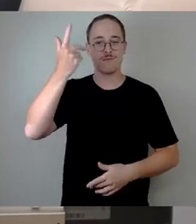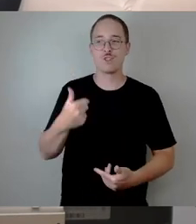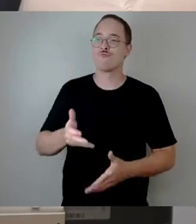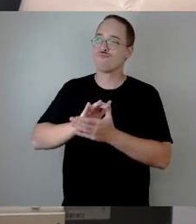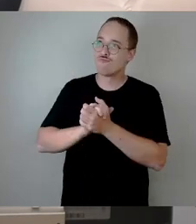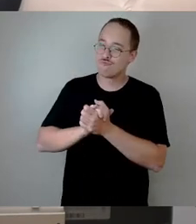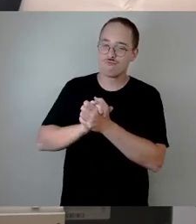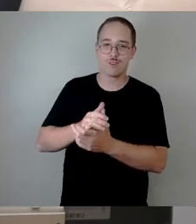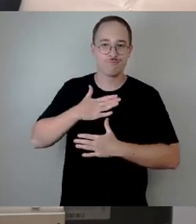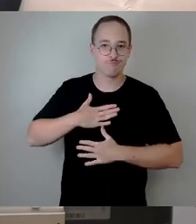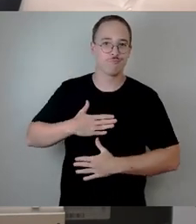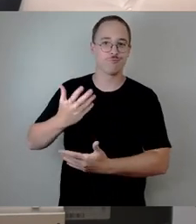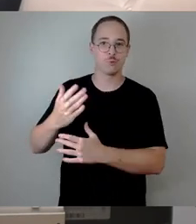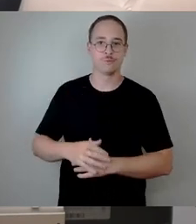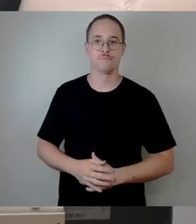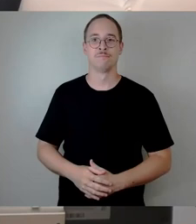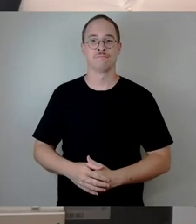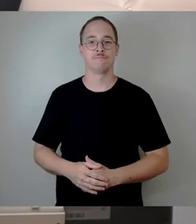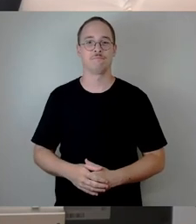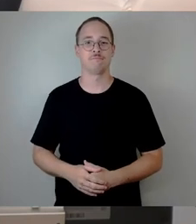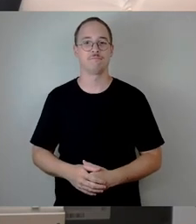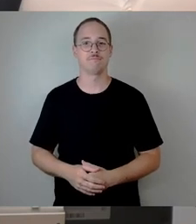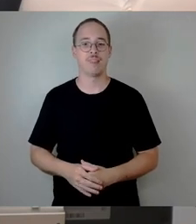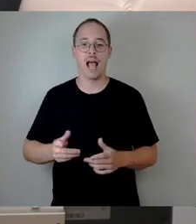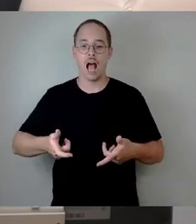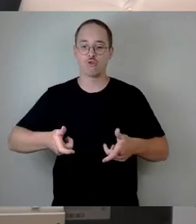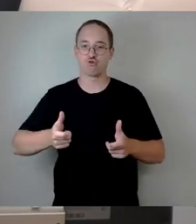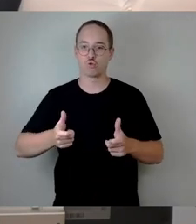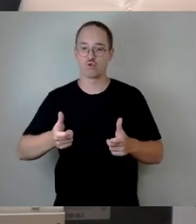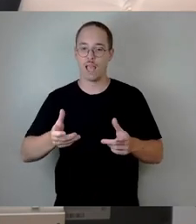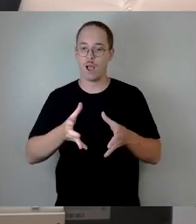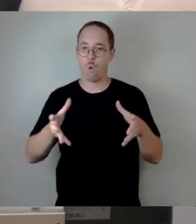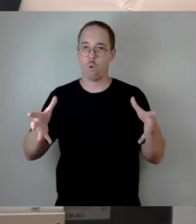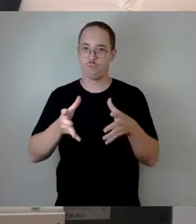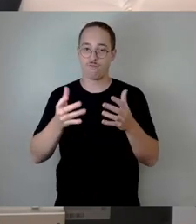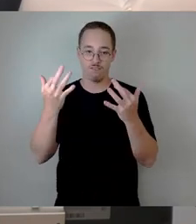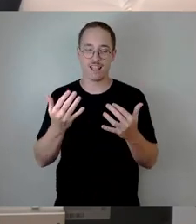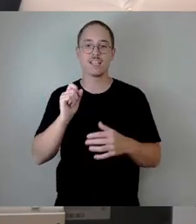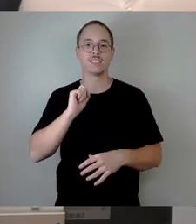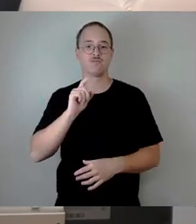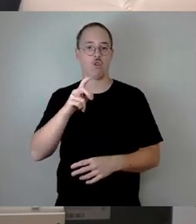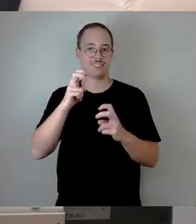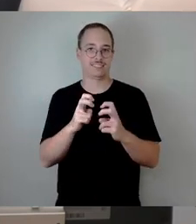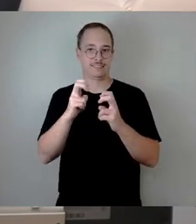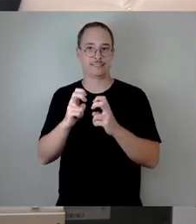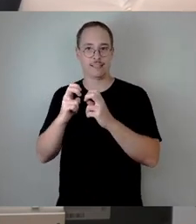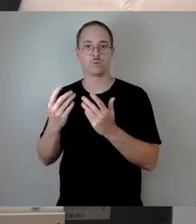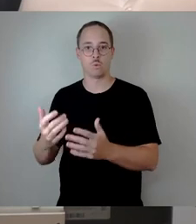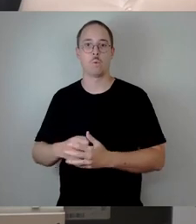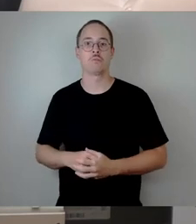Ausschussgröße von zwölf Sitzen ist gewährleistet, dass effektiv gearbeitet werden kann.